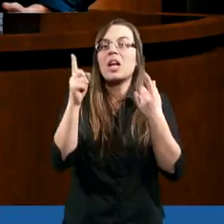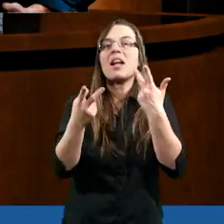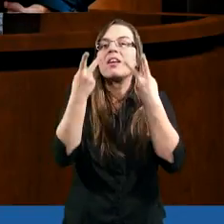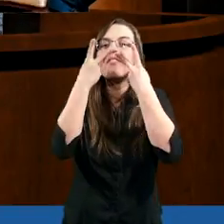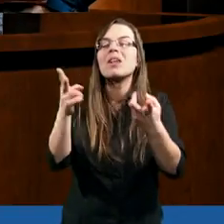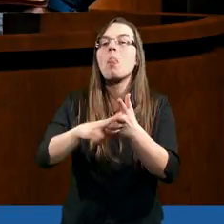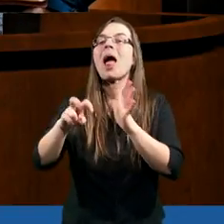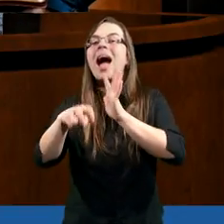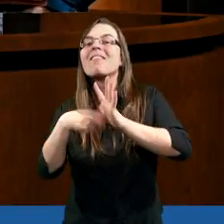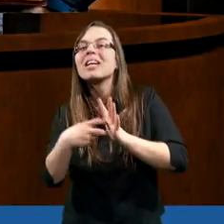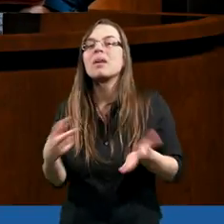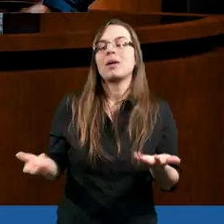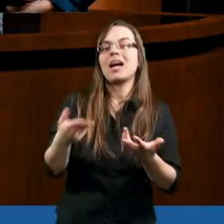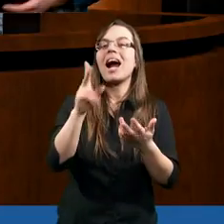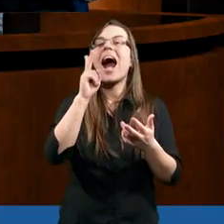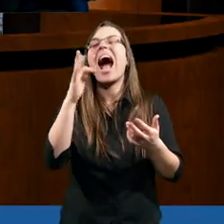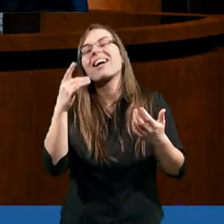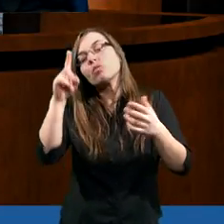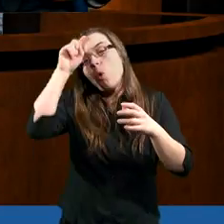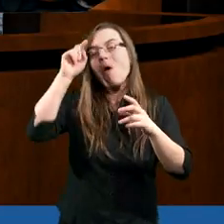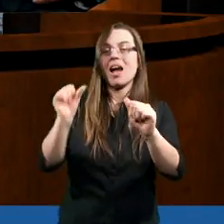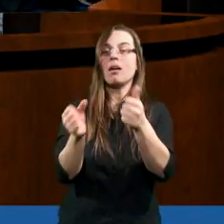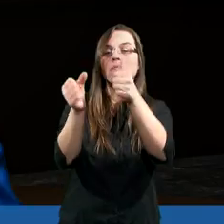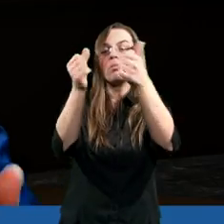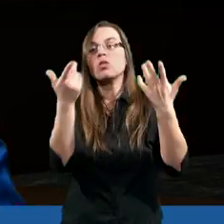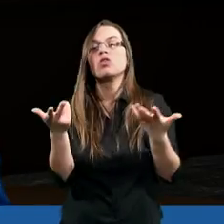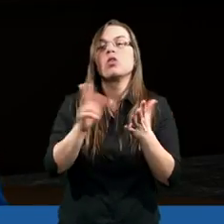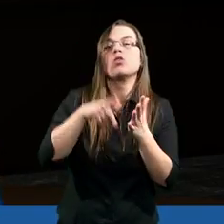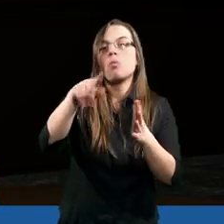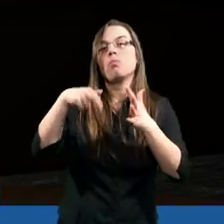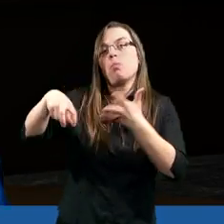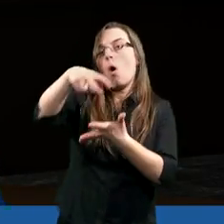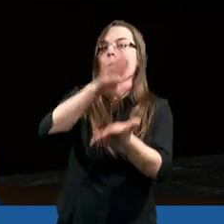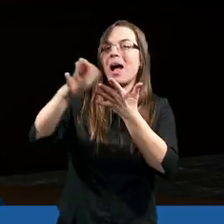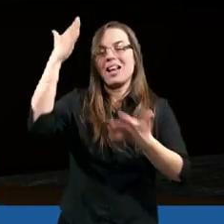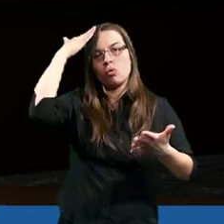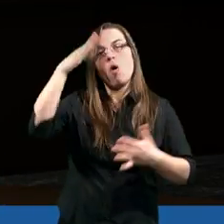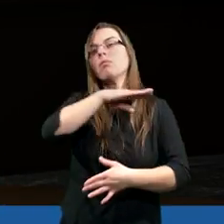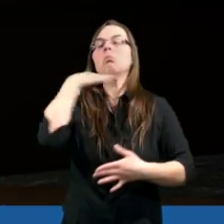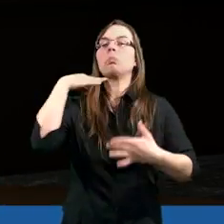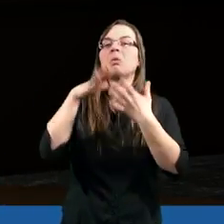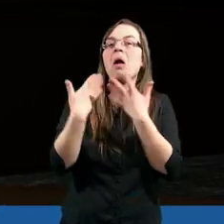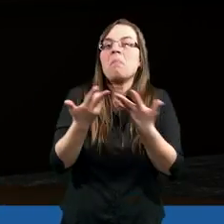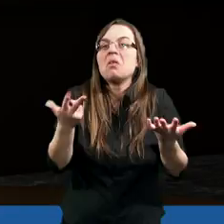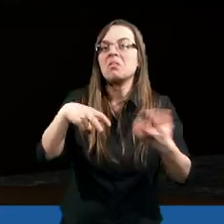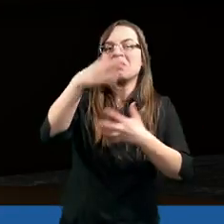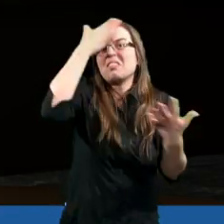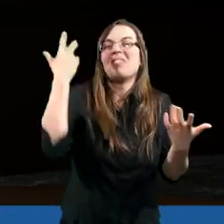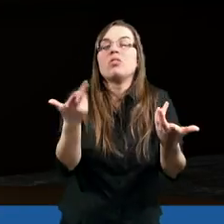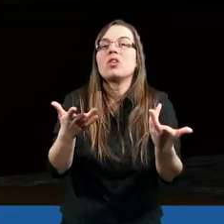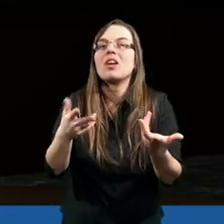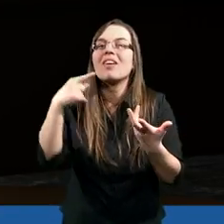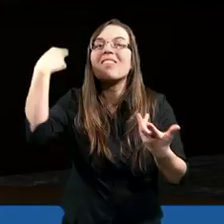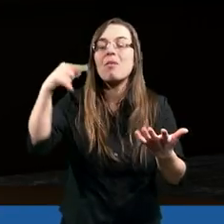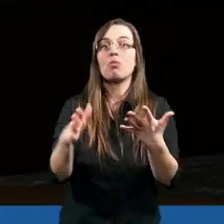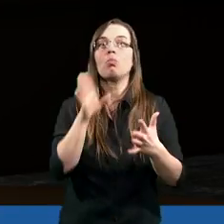widzimy na takich filmach karykatury człowieka, który tam chodzi bez głowy, nie wie gdzie iść, co robić i tak naprawdę